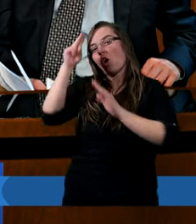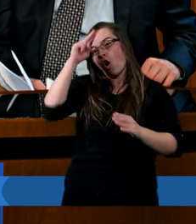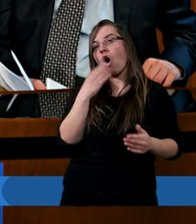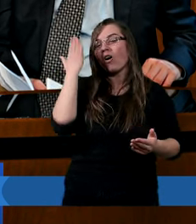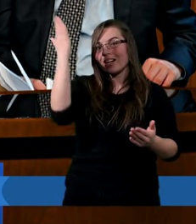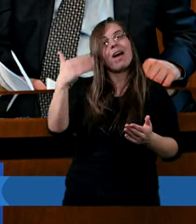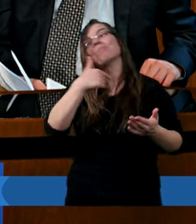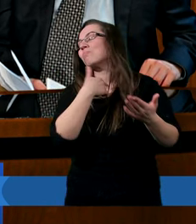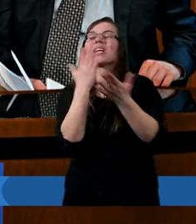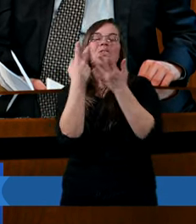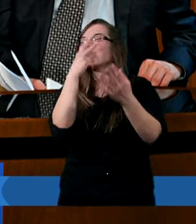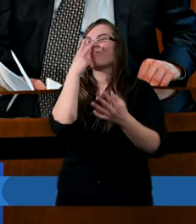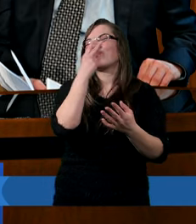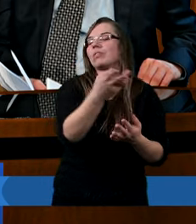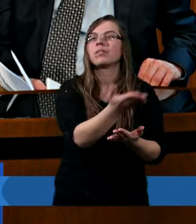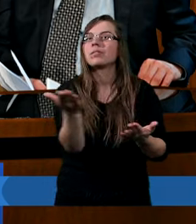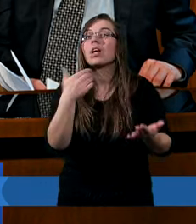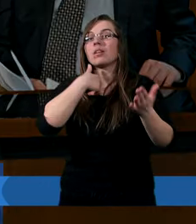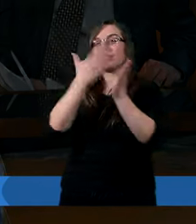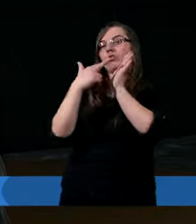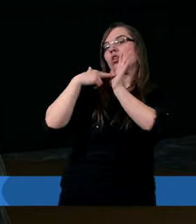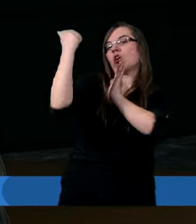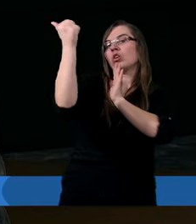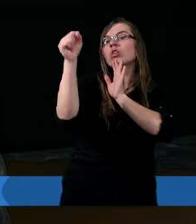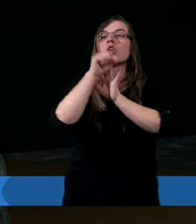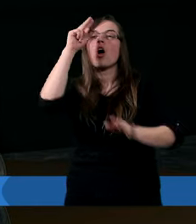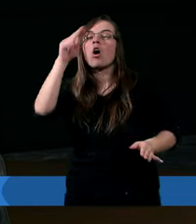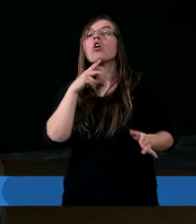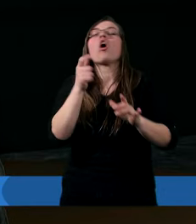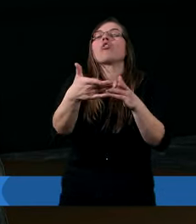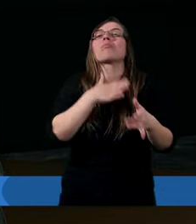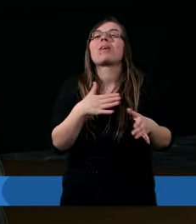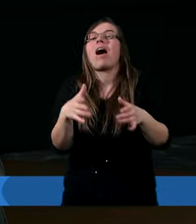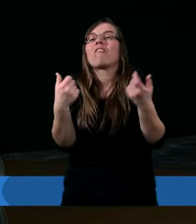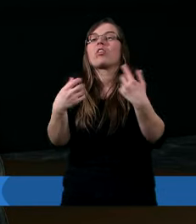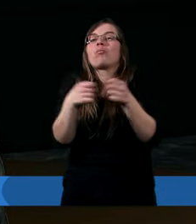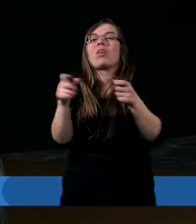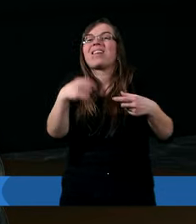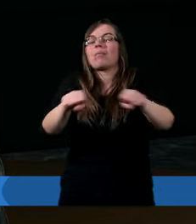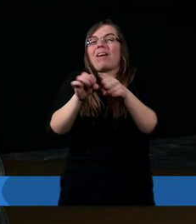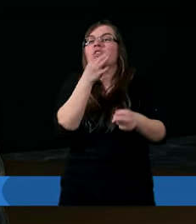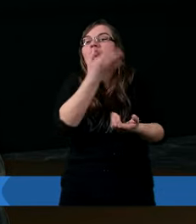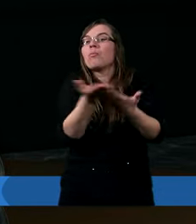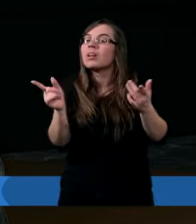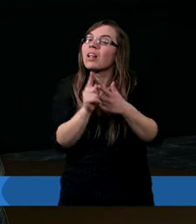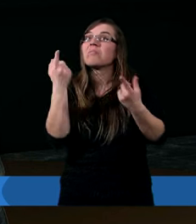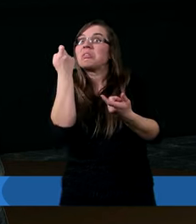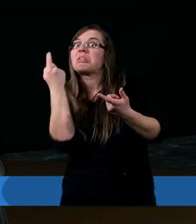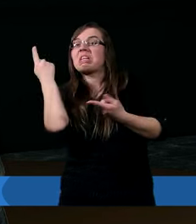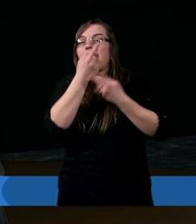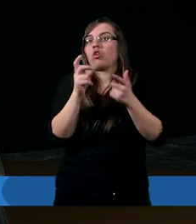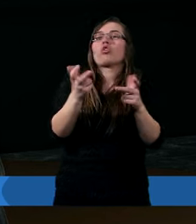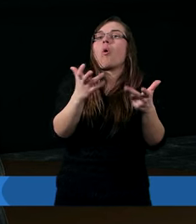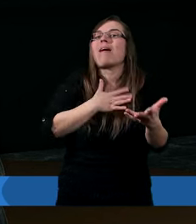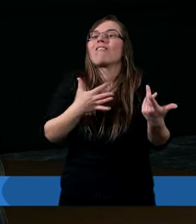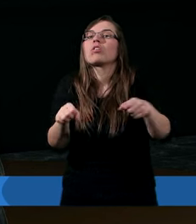już mi nie ujrzycie. Odchodzę do Ojca. I ktoś by powiedział, a cóż to może mieć wspólnego ze sprawiedliwością. I warto byłoby się nad tym na chwilę zastanowić,